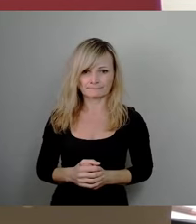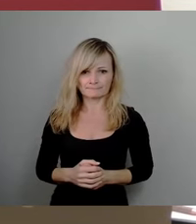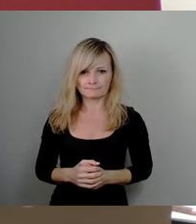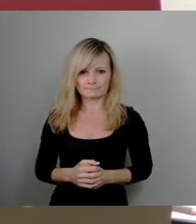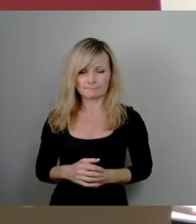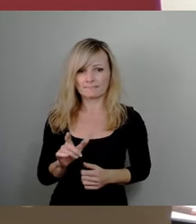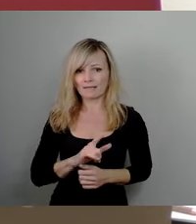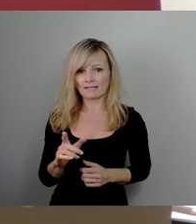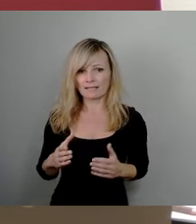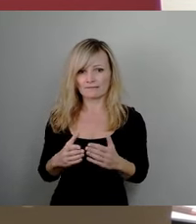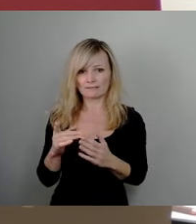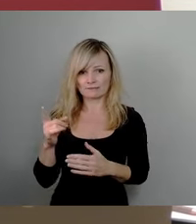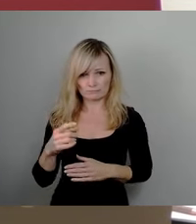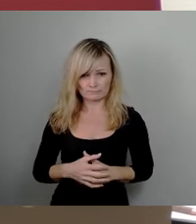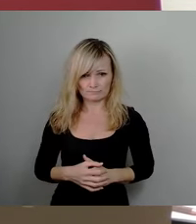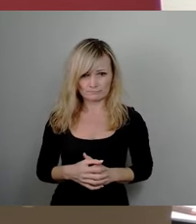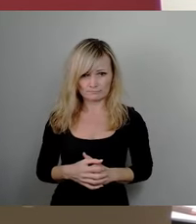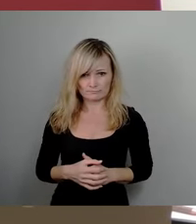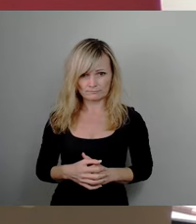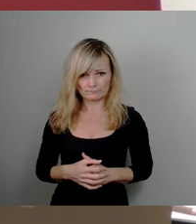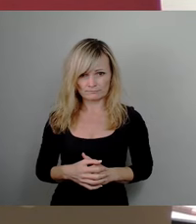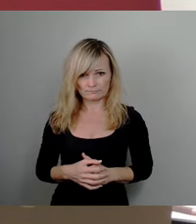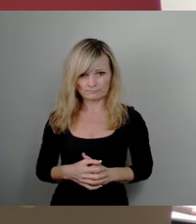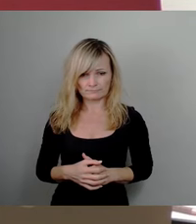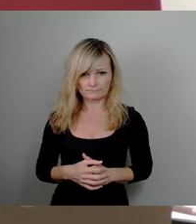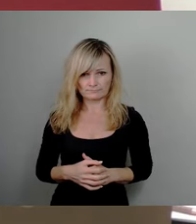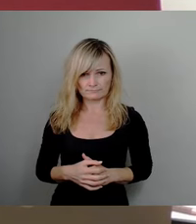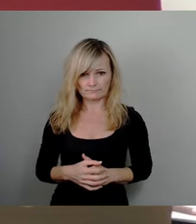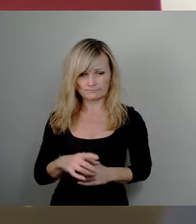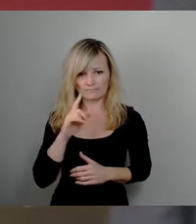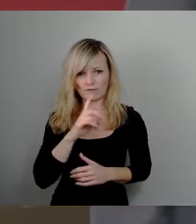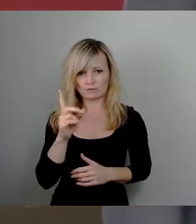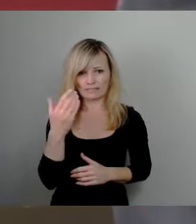Fraktionen das Wort gewünscht. Jugendkunstschule? Frau Dehnert, bitte.